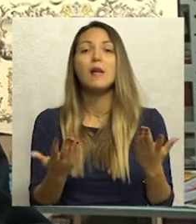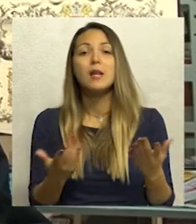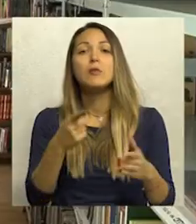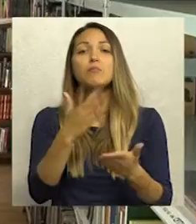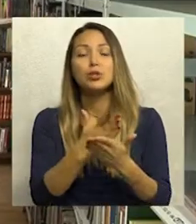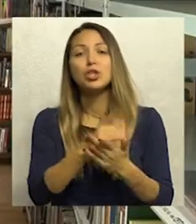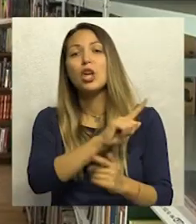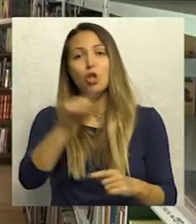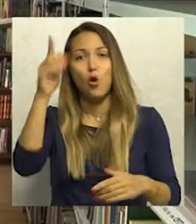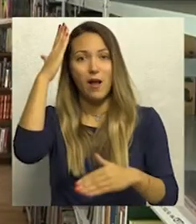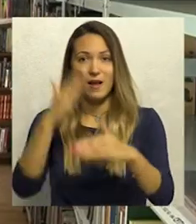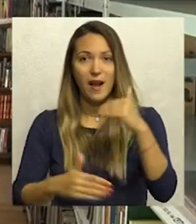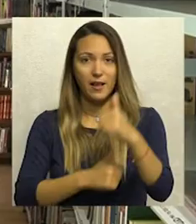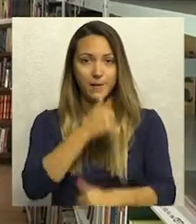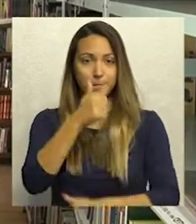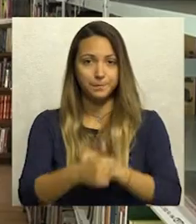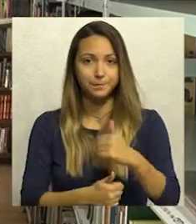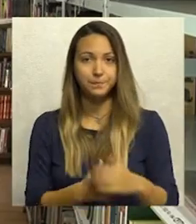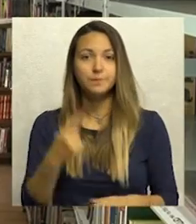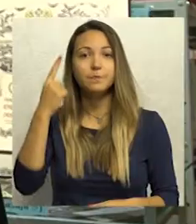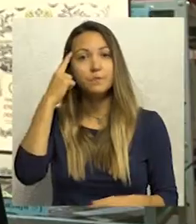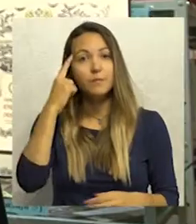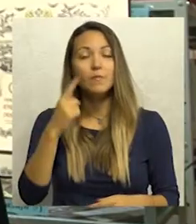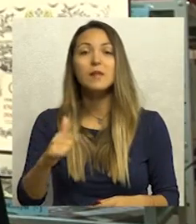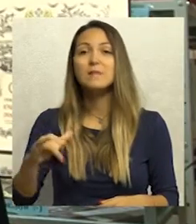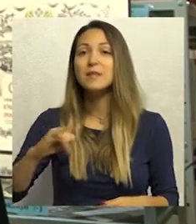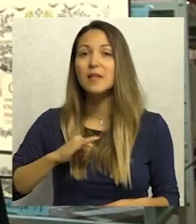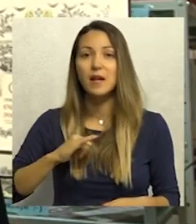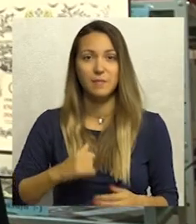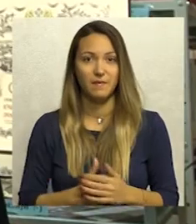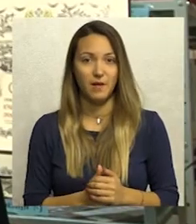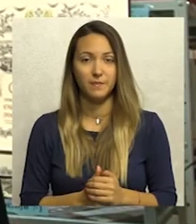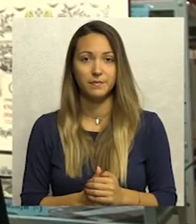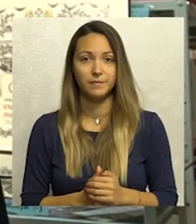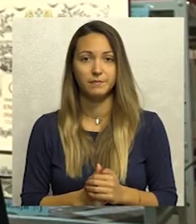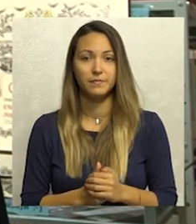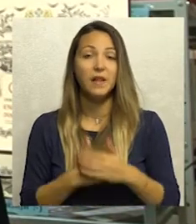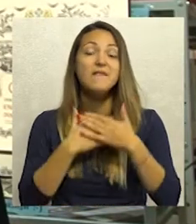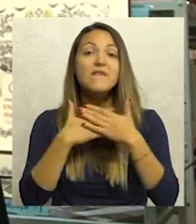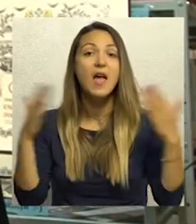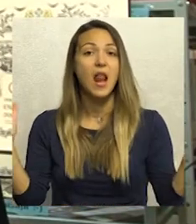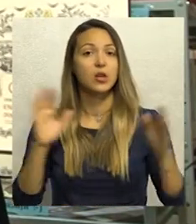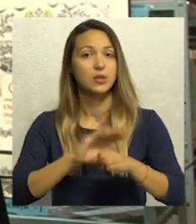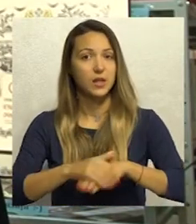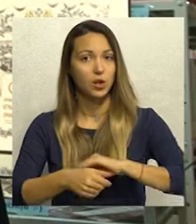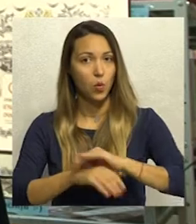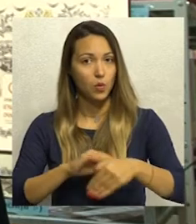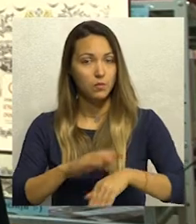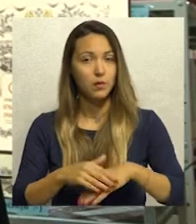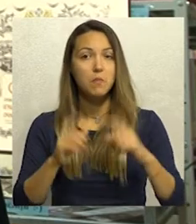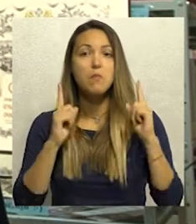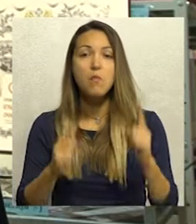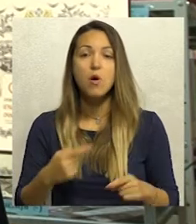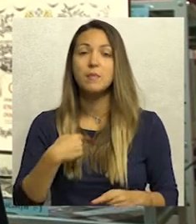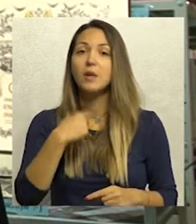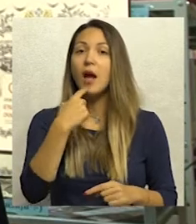kraja godine i mislim će biti svima zanimljivo i interesantno. Veliko mi je zadovoljstvo što moram da istaknem